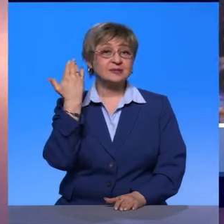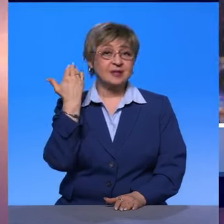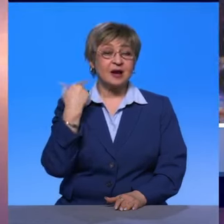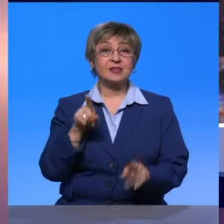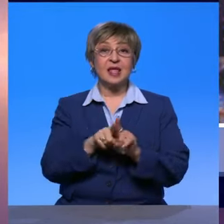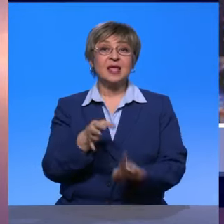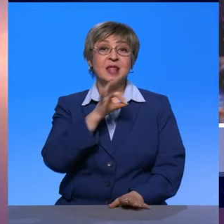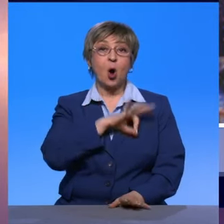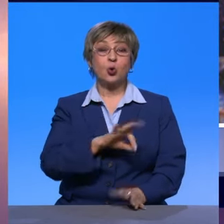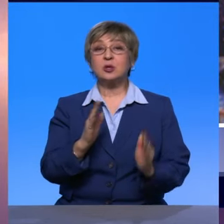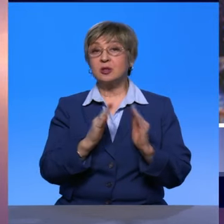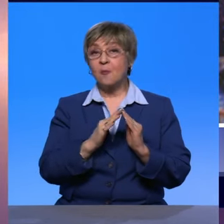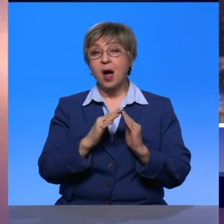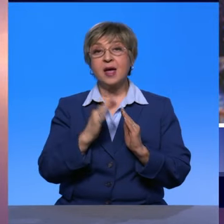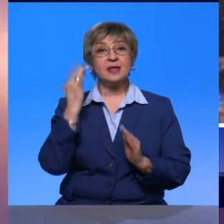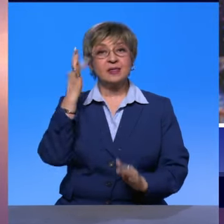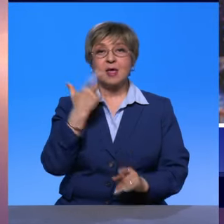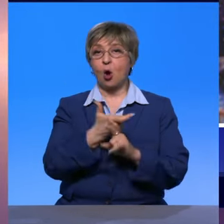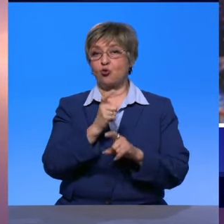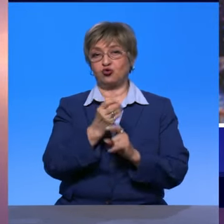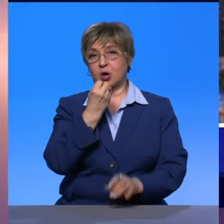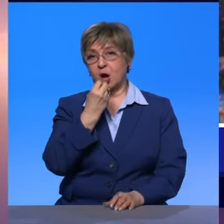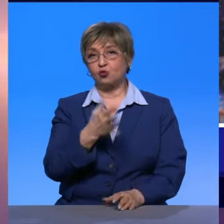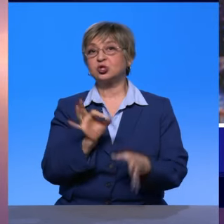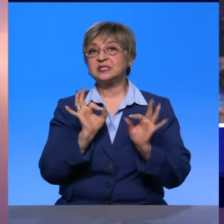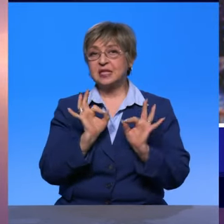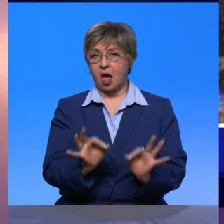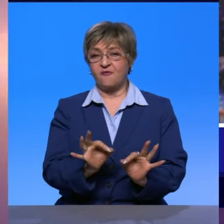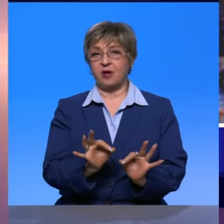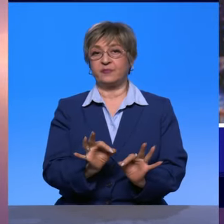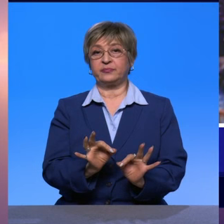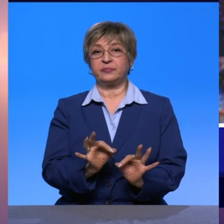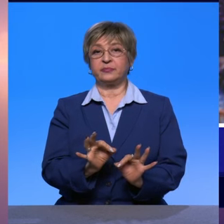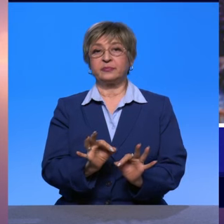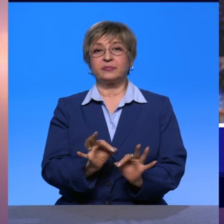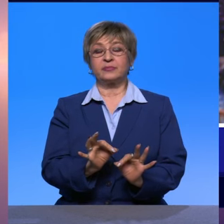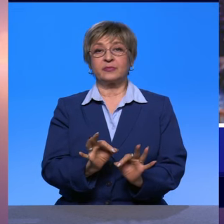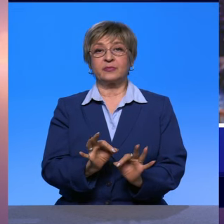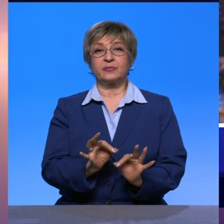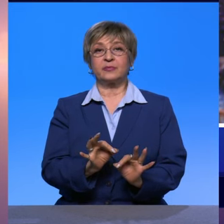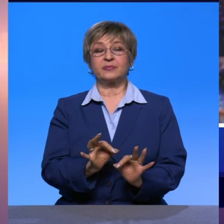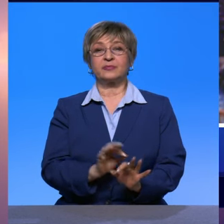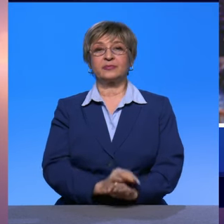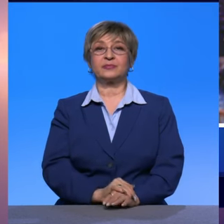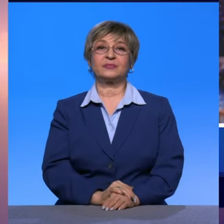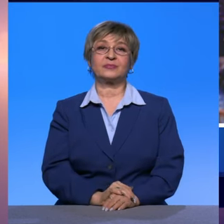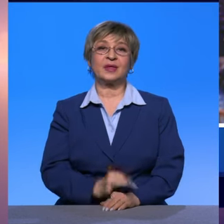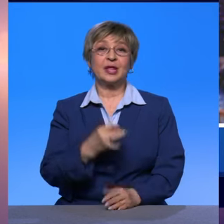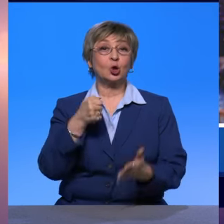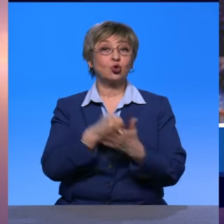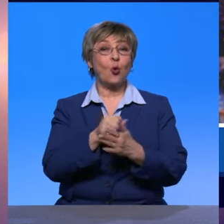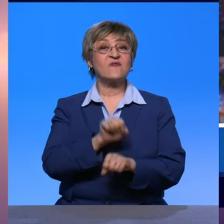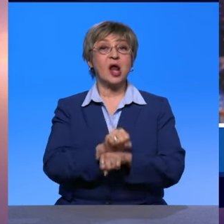дома, вообще идея, надо сказать, что очень хорошая, на мой взгляд, очень здравая. И до революции